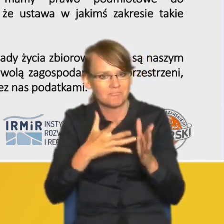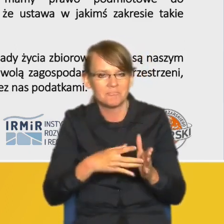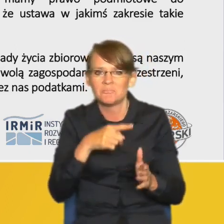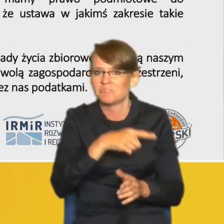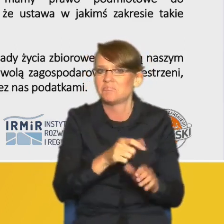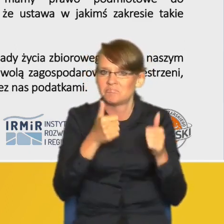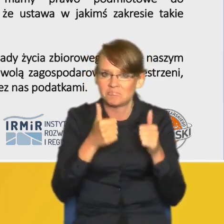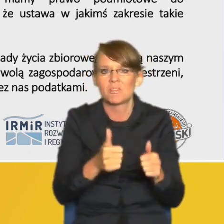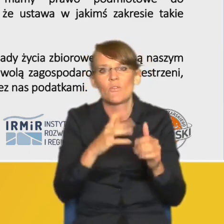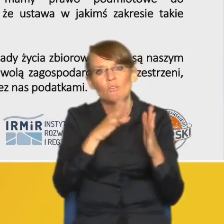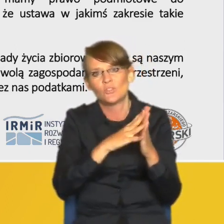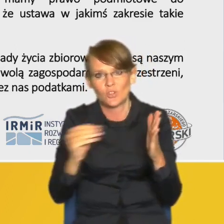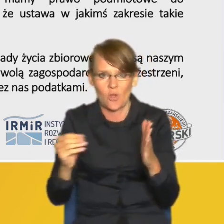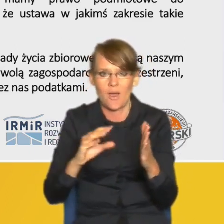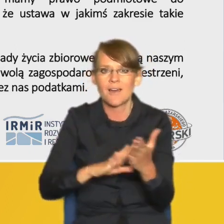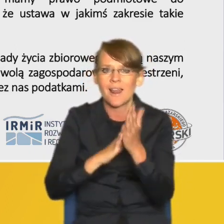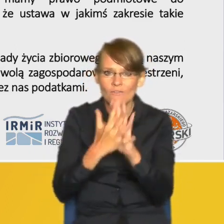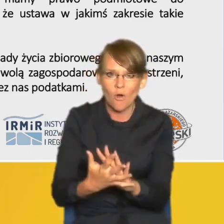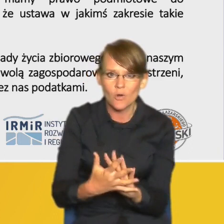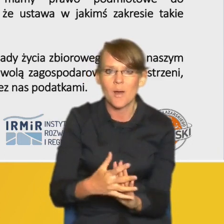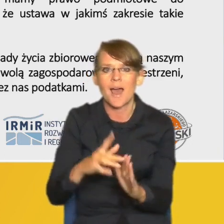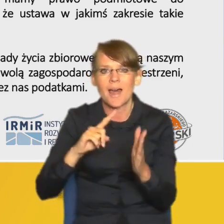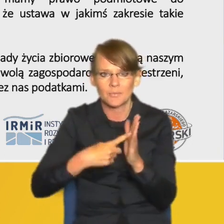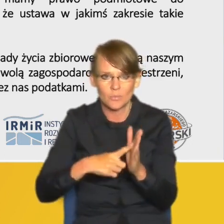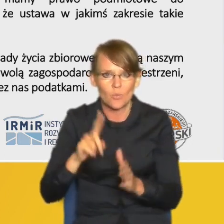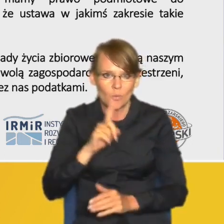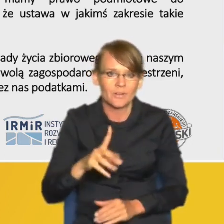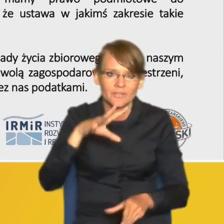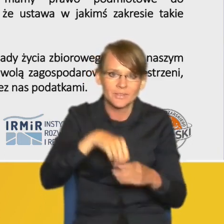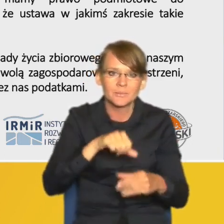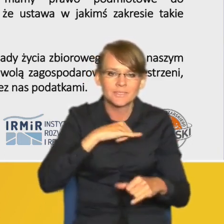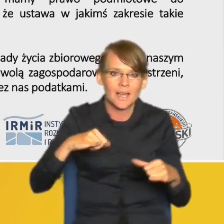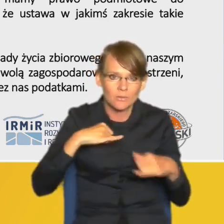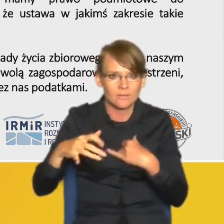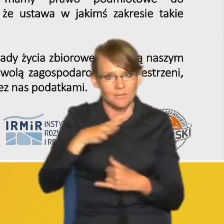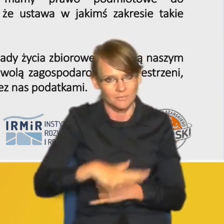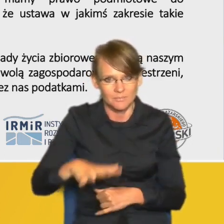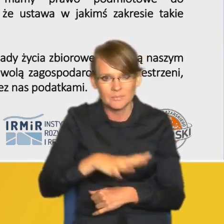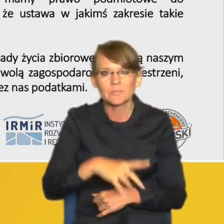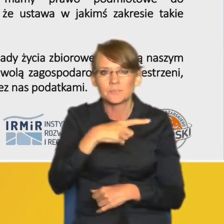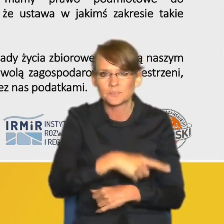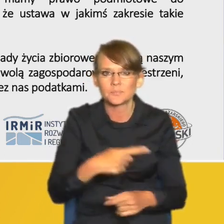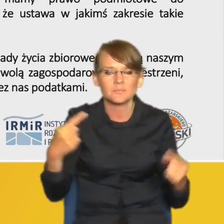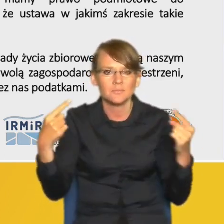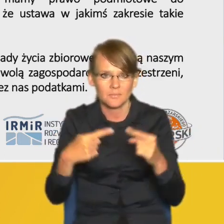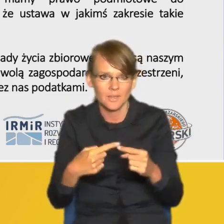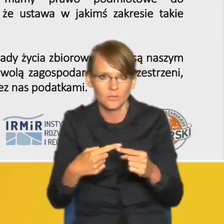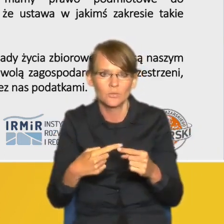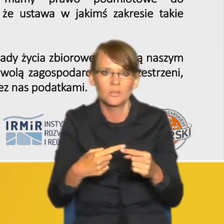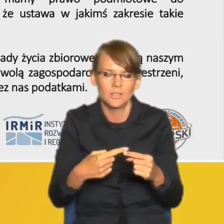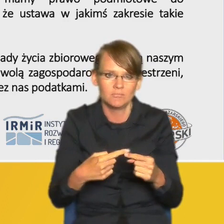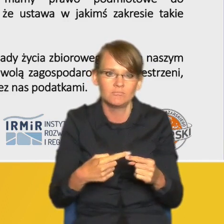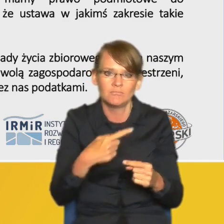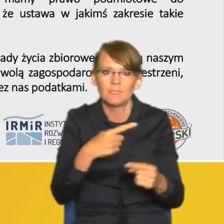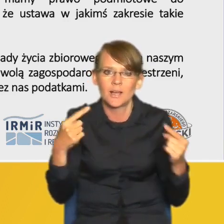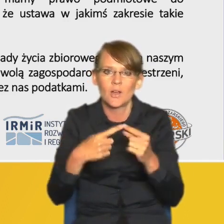reforma administracji publicznej w tym samorządu terytorialnego odpowiadająca w dość dużej